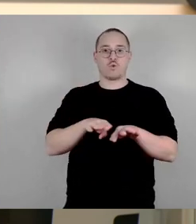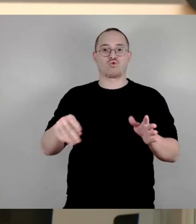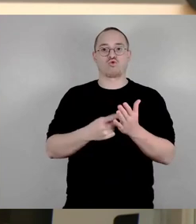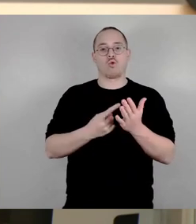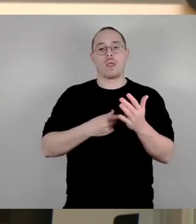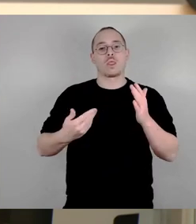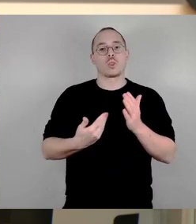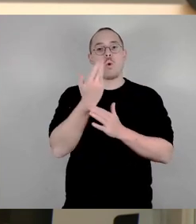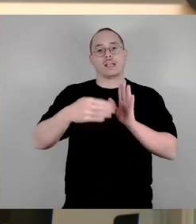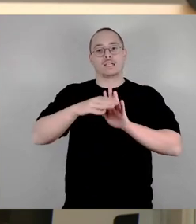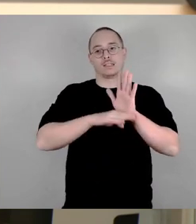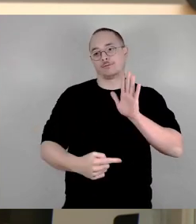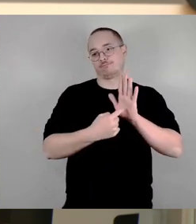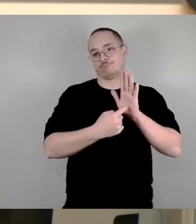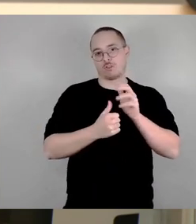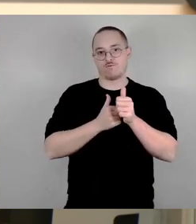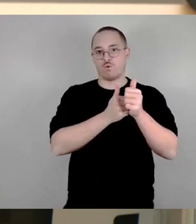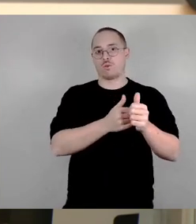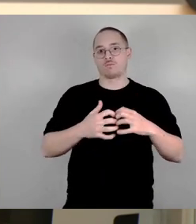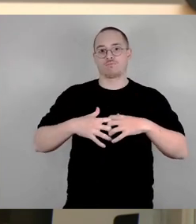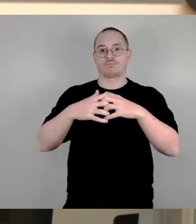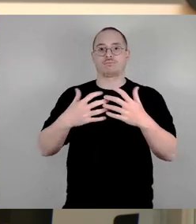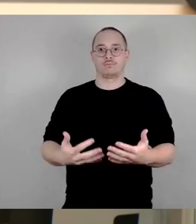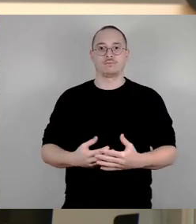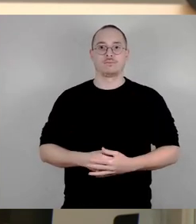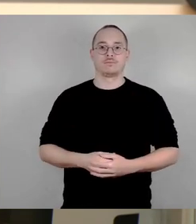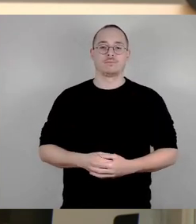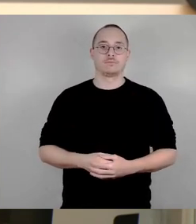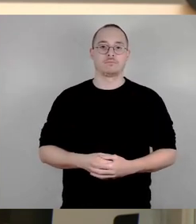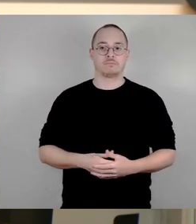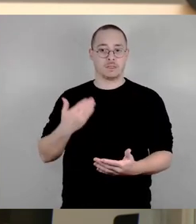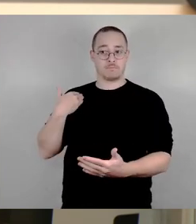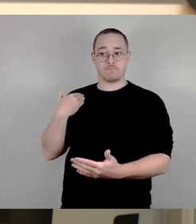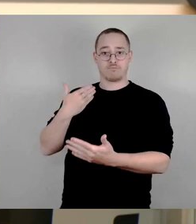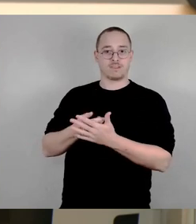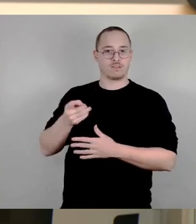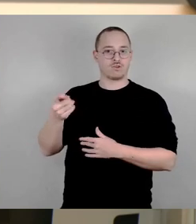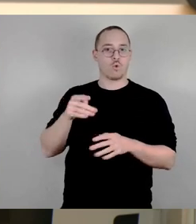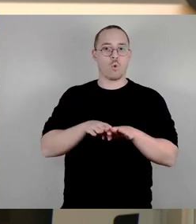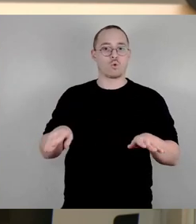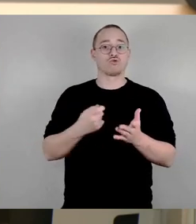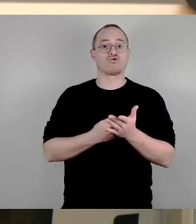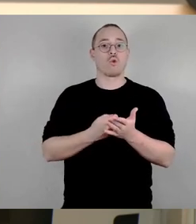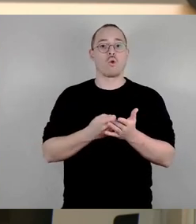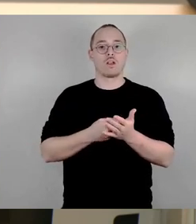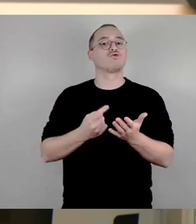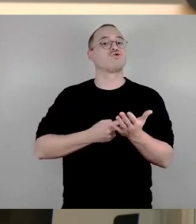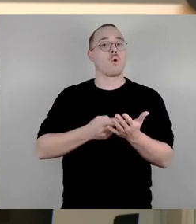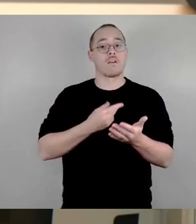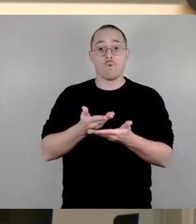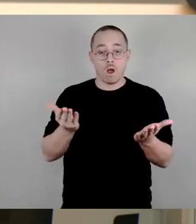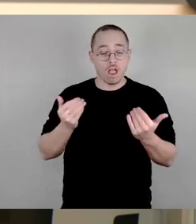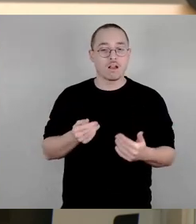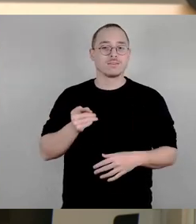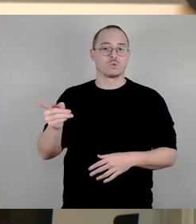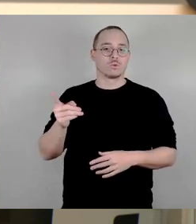bisherige Berechnung der Grundsteuer basiert auf jahrzehntealten Grundstückswerten, den sogenannten Einheitswerten. Im